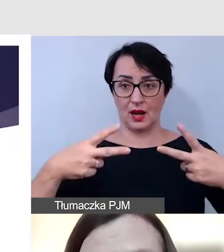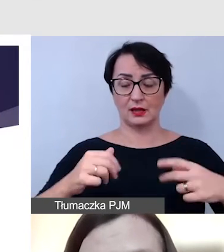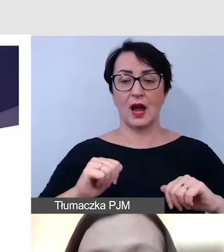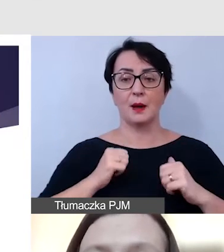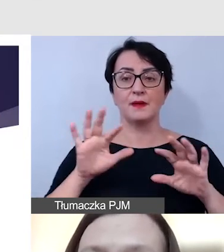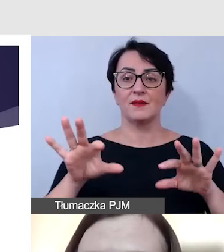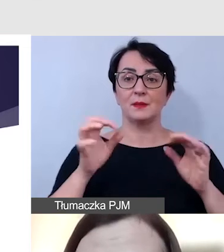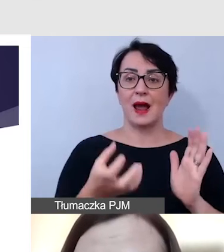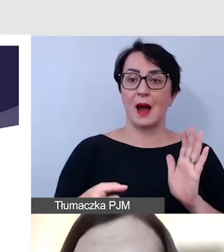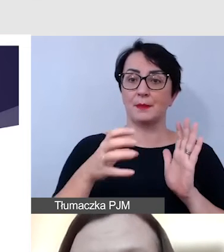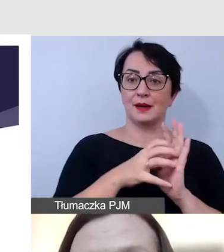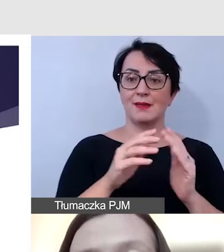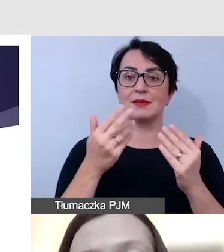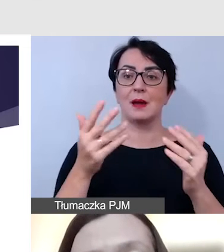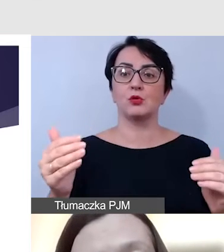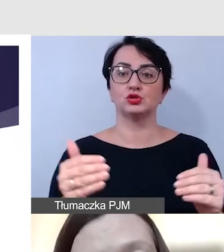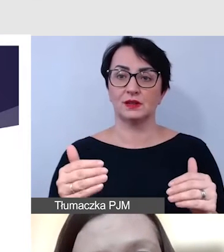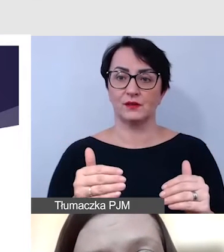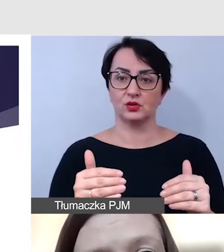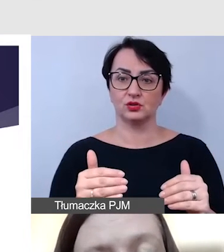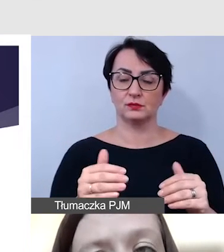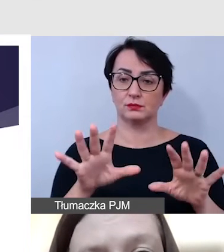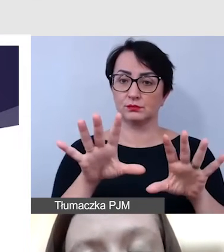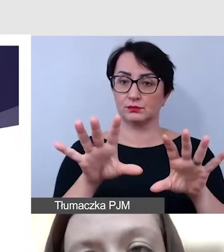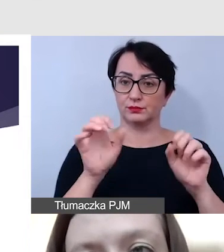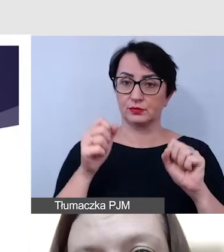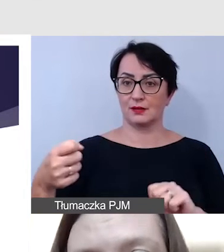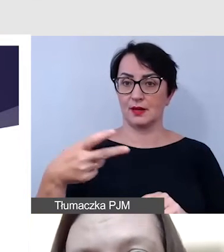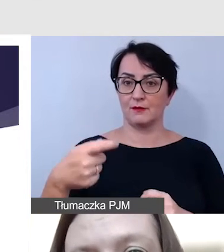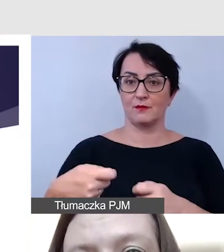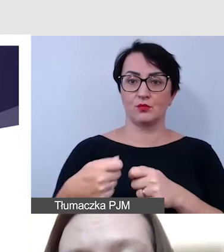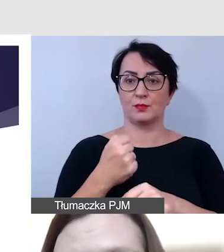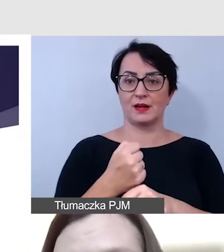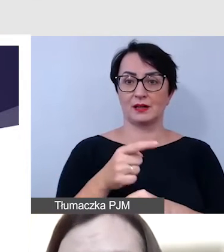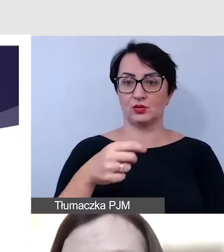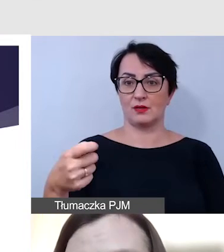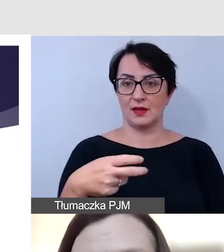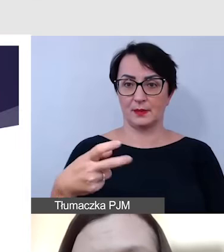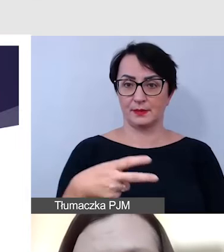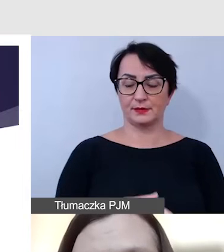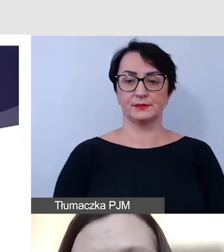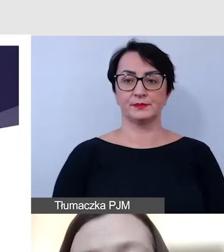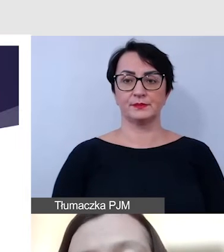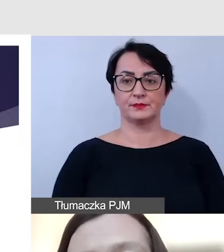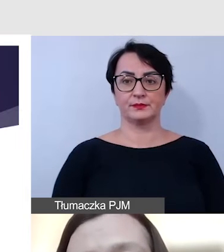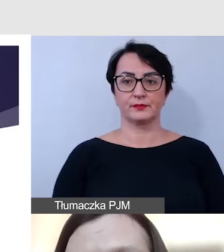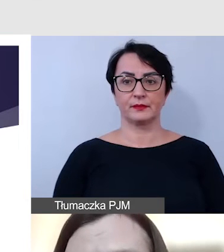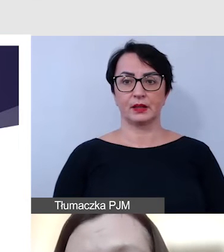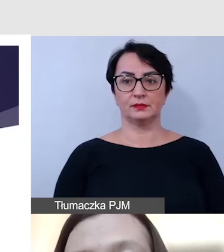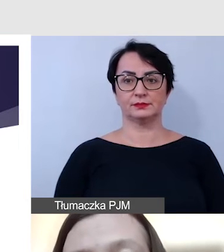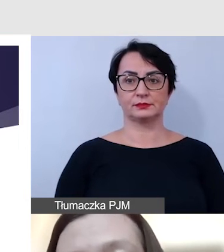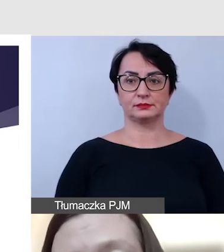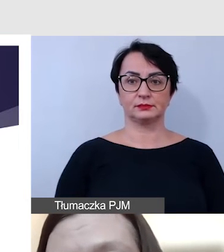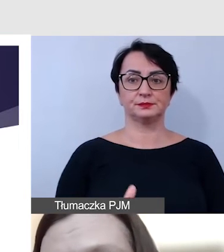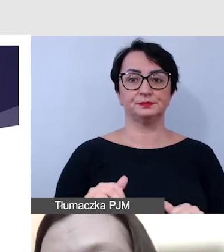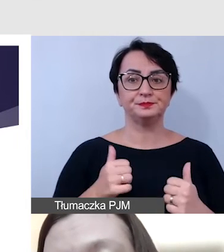wybrać aplikację, która umożliwia współpracę z napisami i synchronizację z napisami, tak by